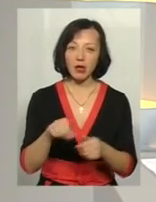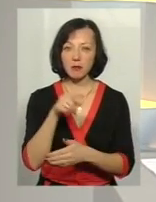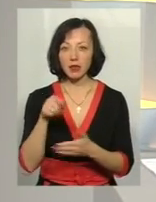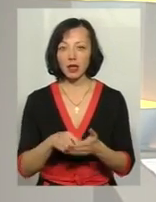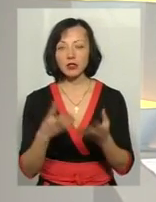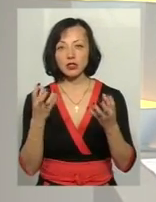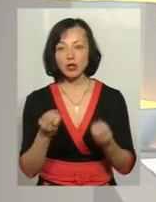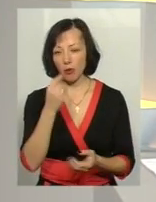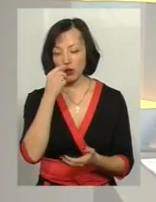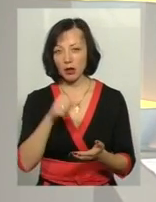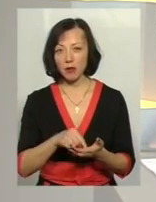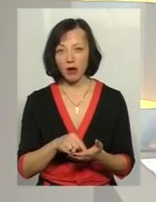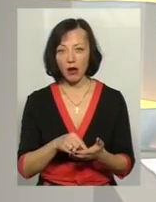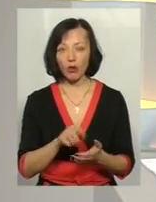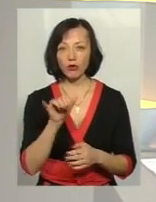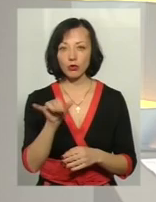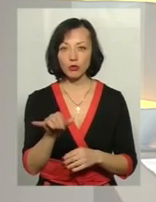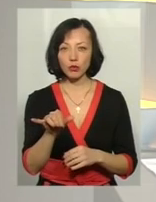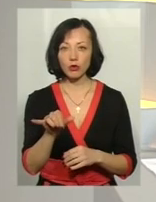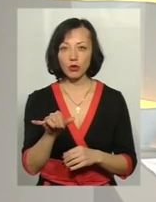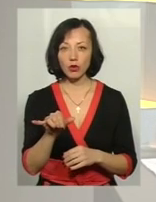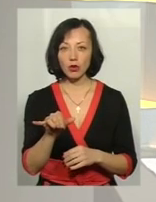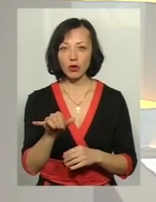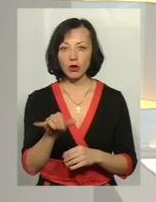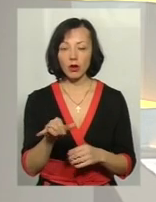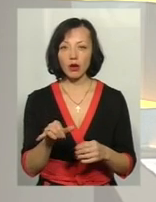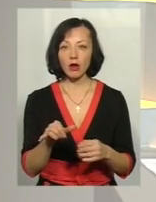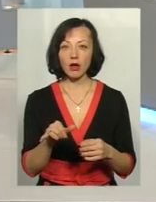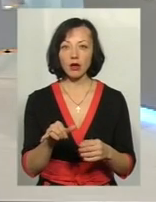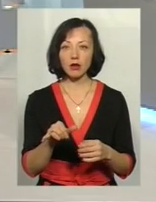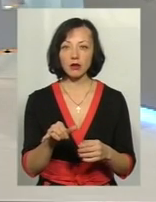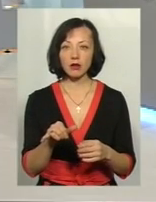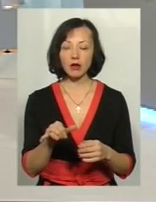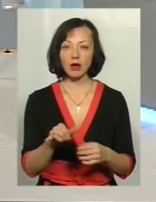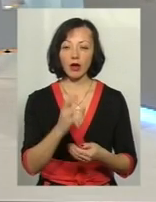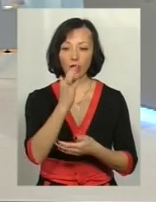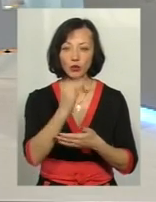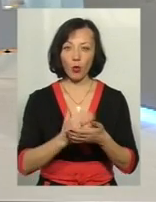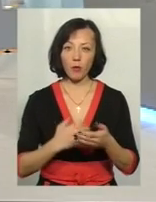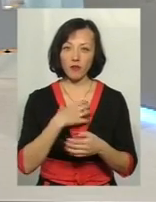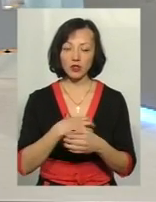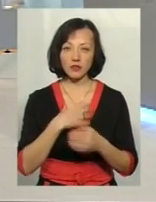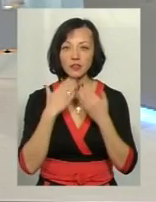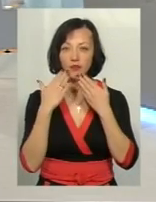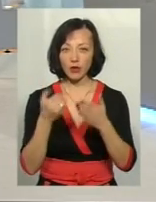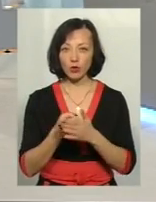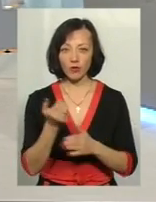потрапляють в, скажімо, топ тих звернень, з якими йдуть до вас люди?